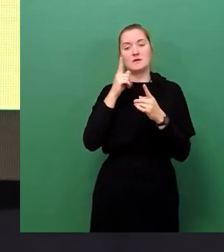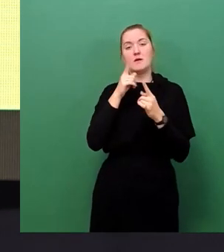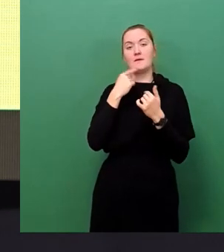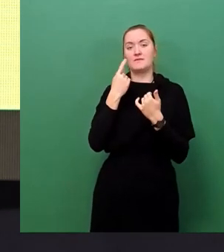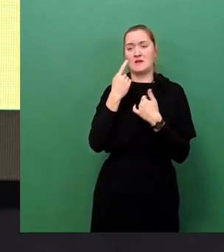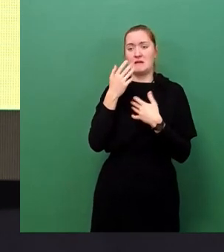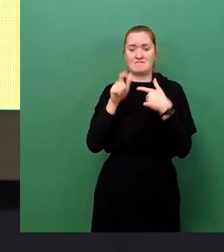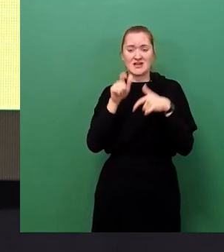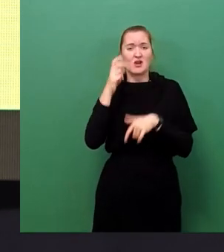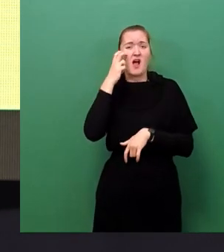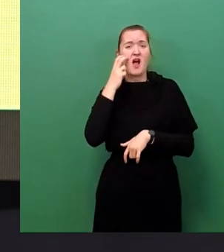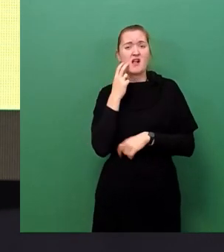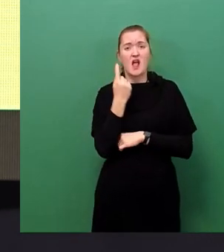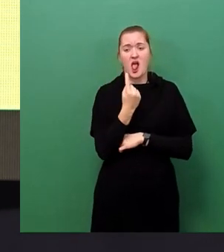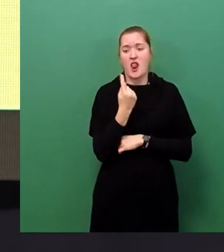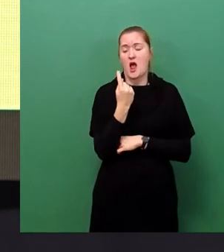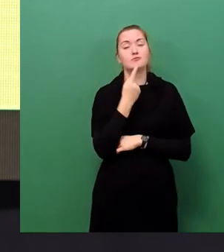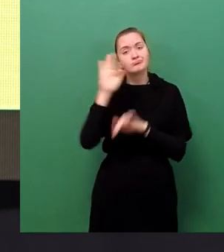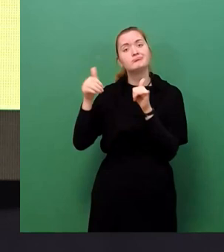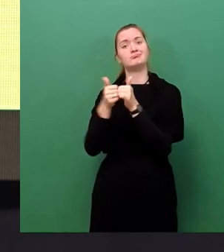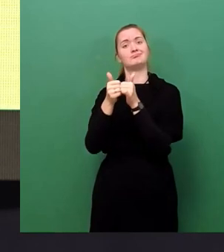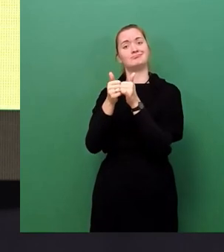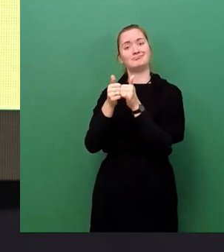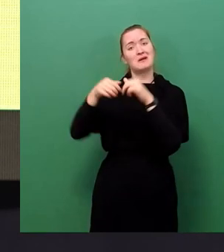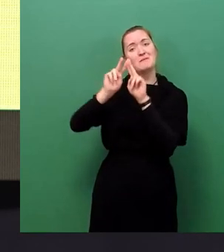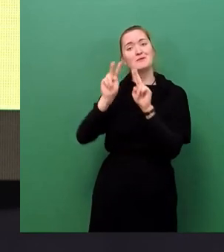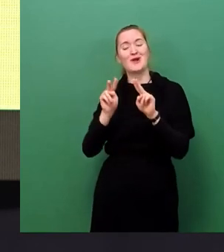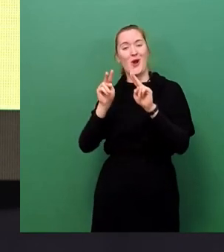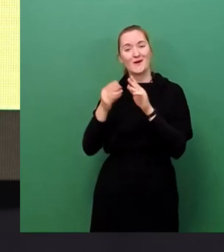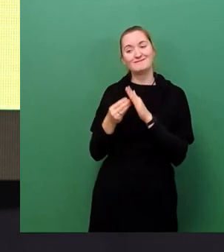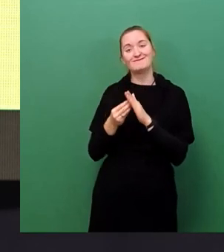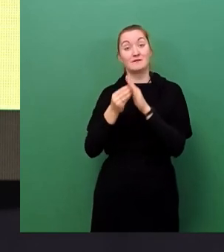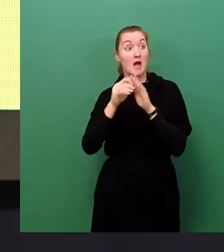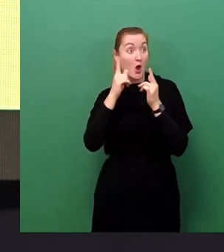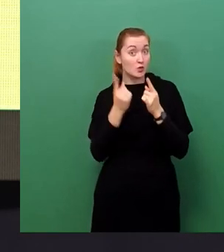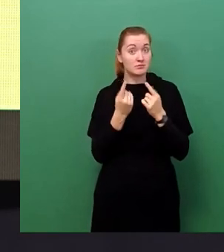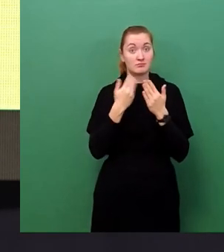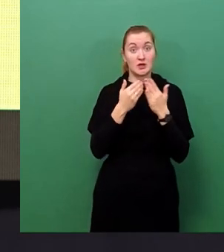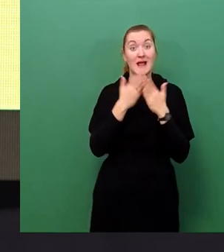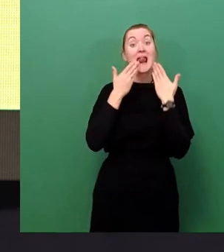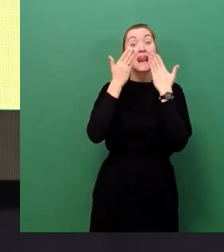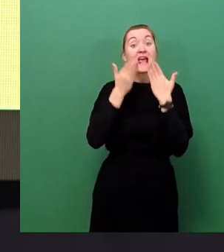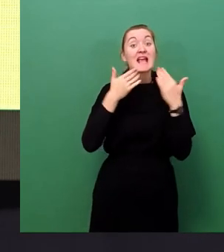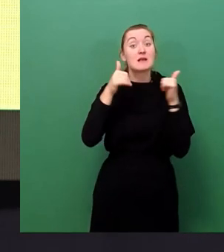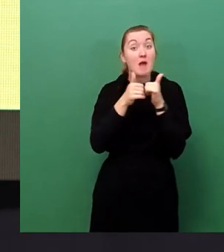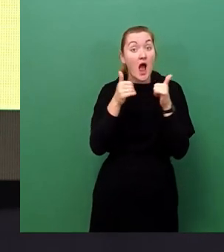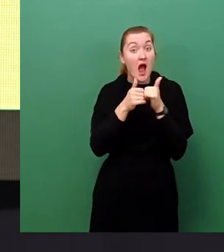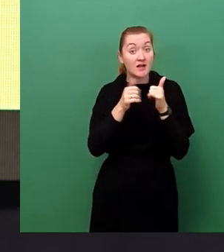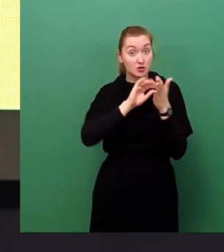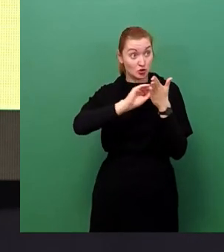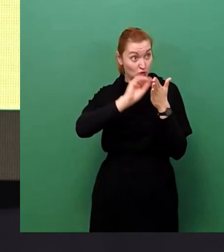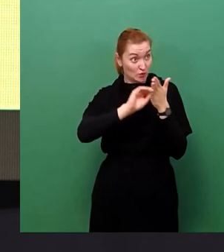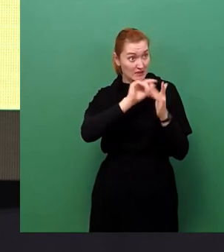Alleingebliebenen zur Seite stehen und sie betreuen. Ich denke aber auch an die zahlreichen Lesepaten, die wir an den Schulen haben. Und